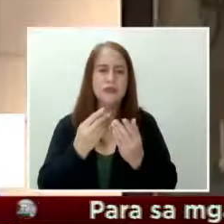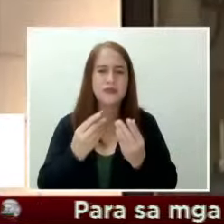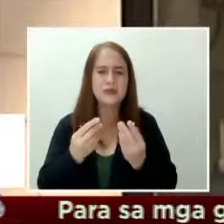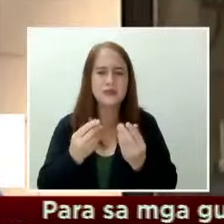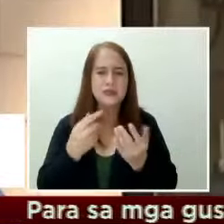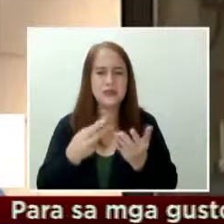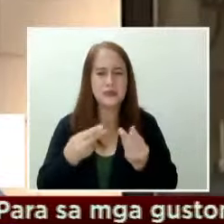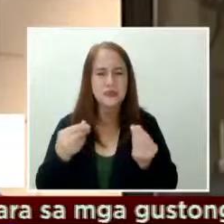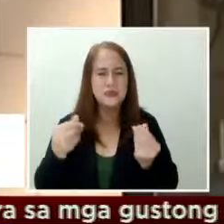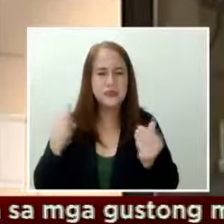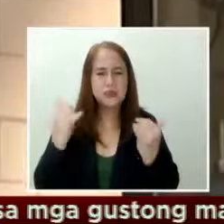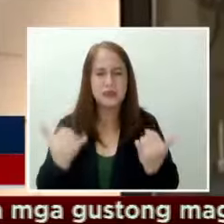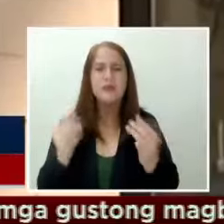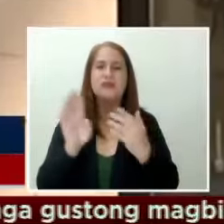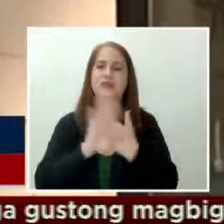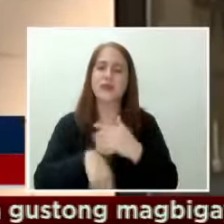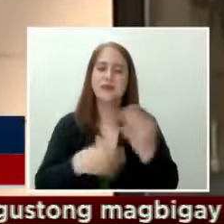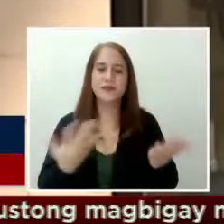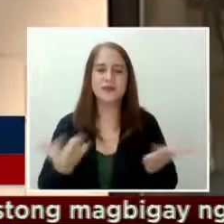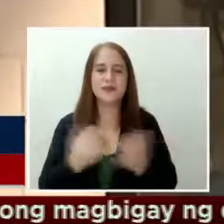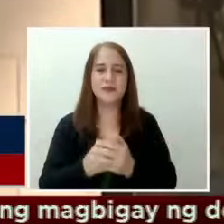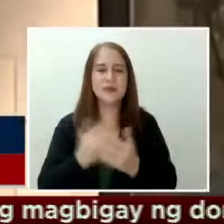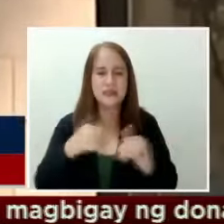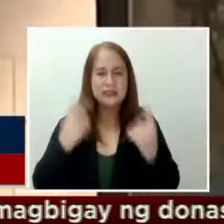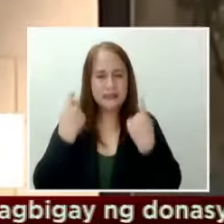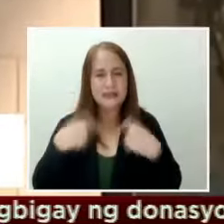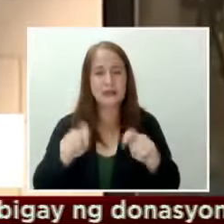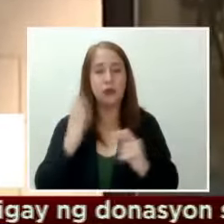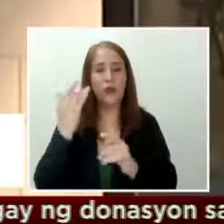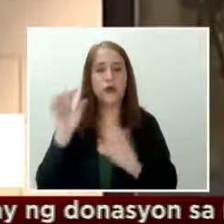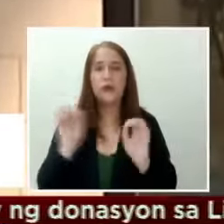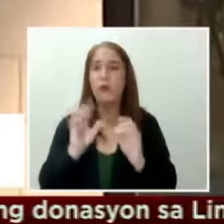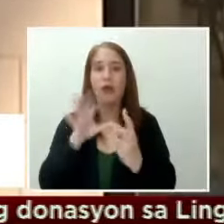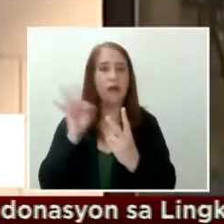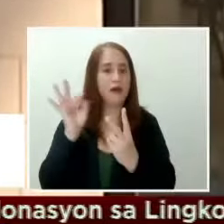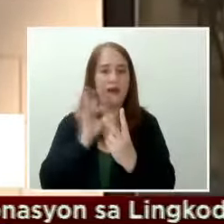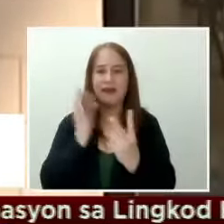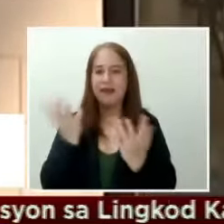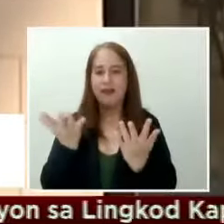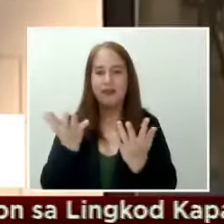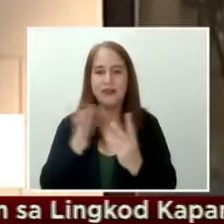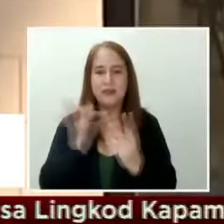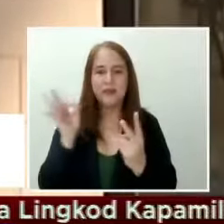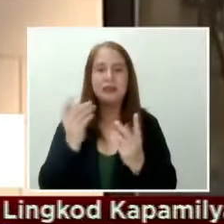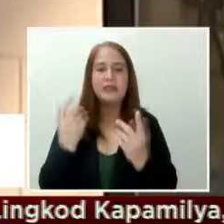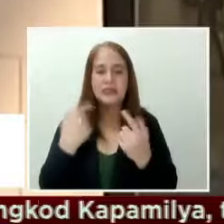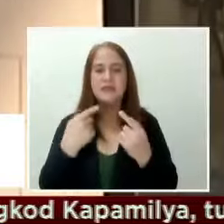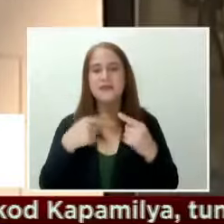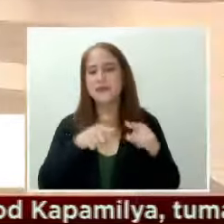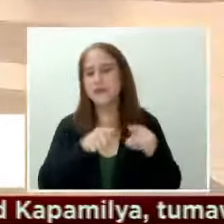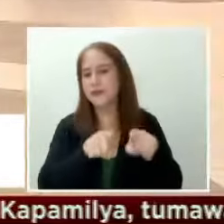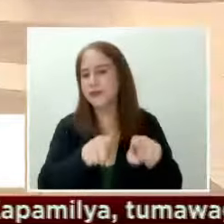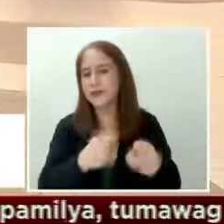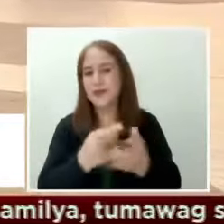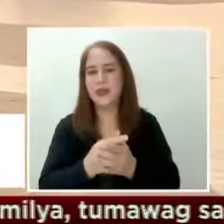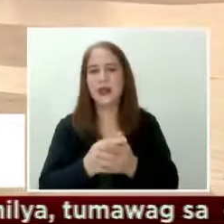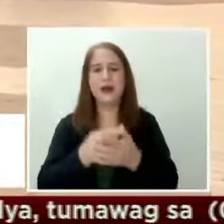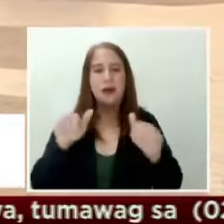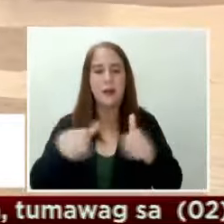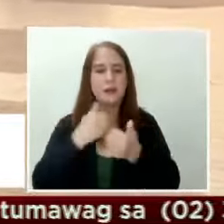ulit. Laban na lang po talaga kasi wala ka talagang pagpipilian kundi sabayan mo yung hawong ng pandemic talaga eh.